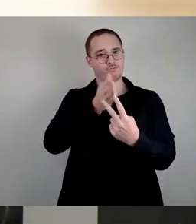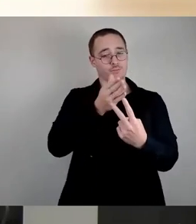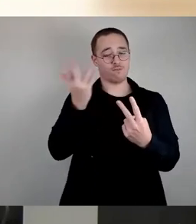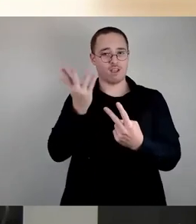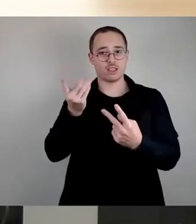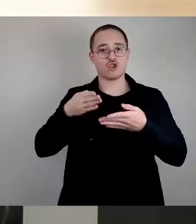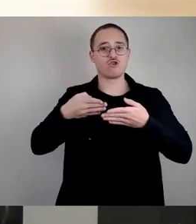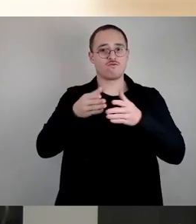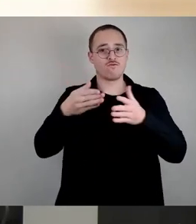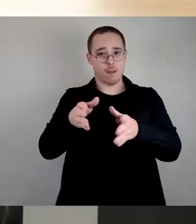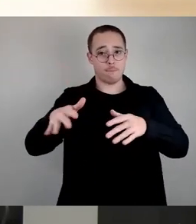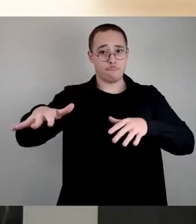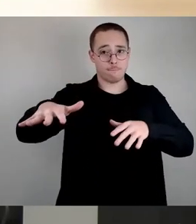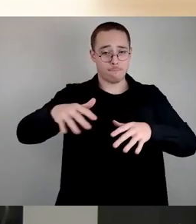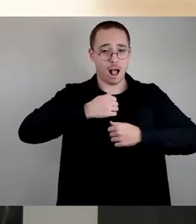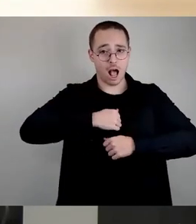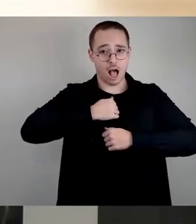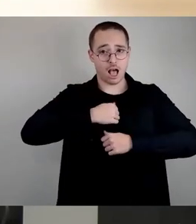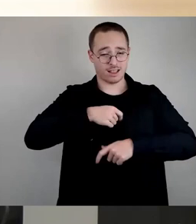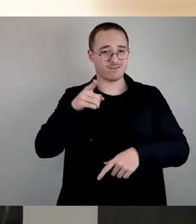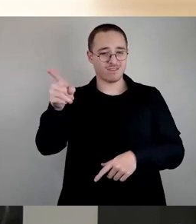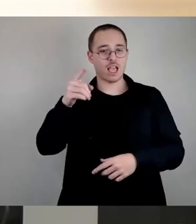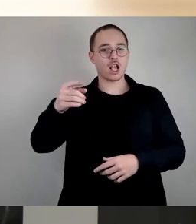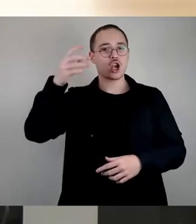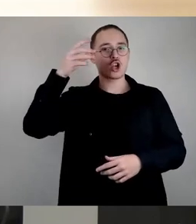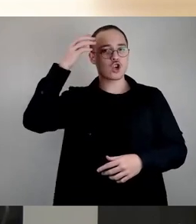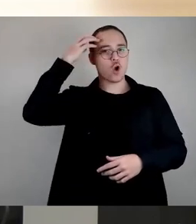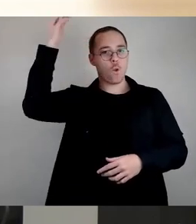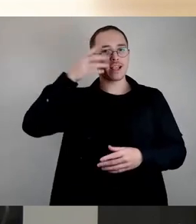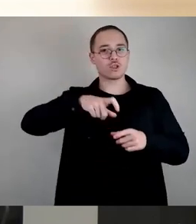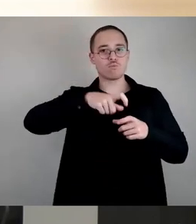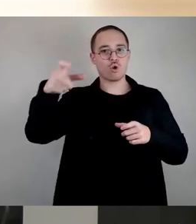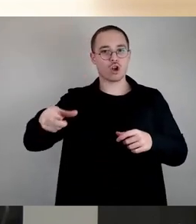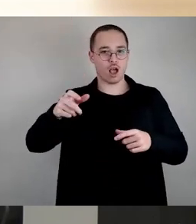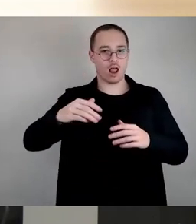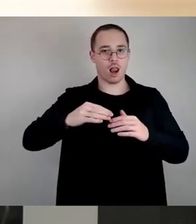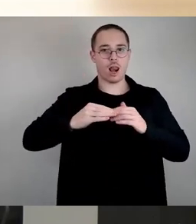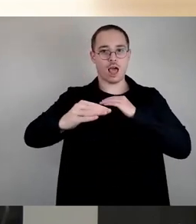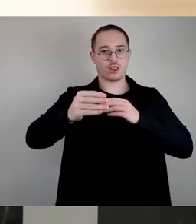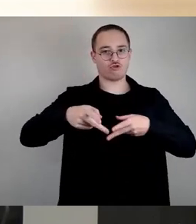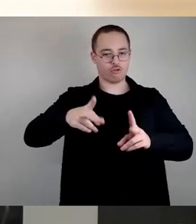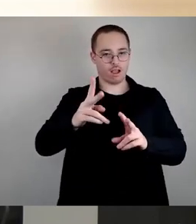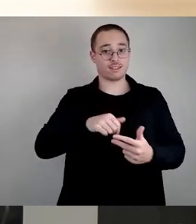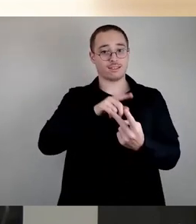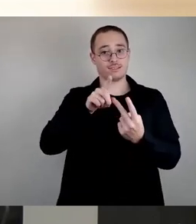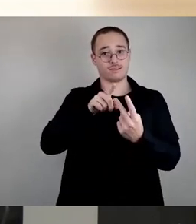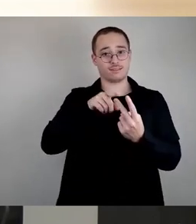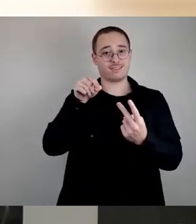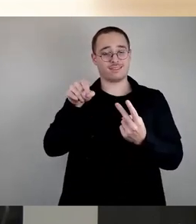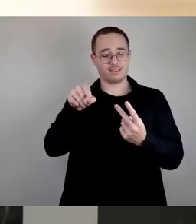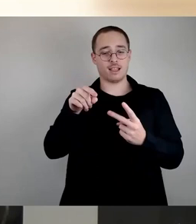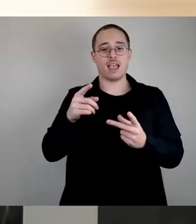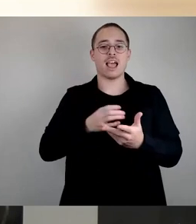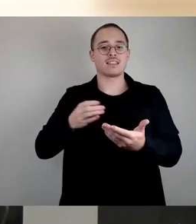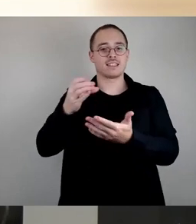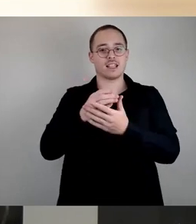Die zweite Vision sind die beginnenden Planungen für eine besondere Sporthalle als Ersatz für die Sporthalle im Gelände der ehemaligen